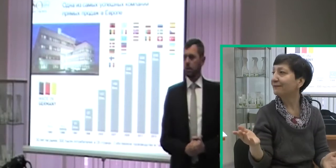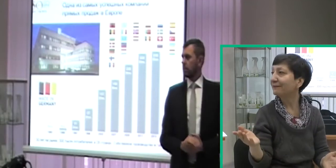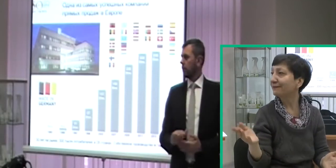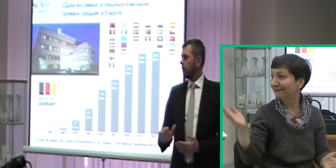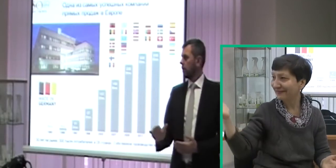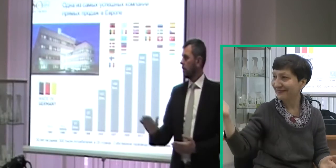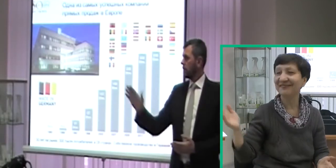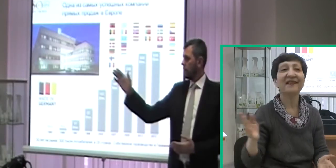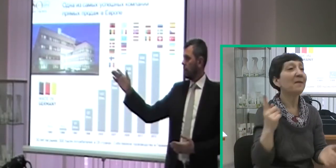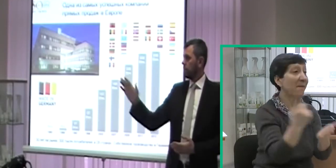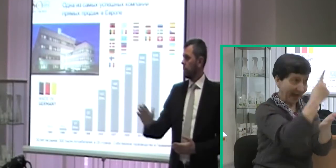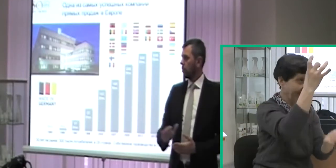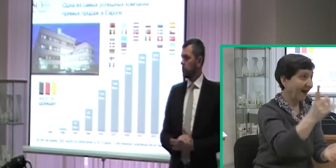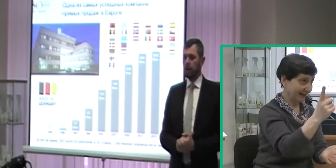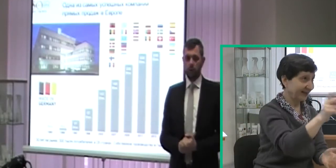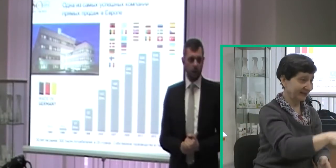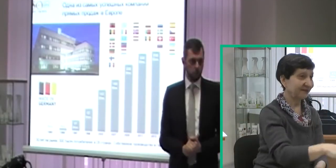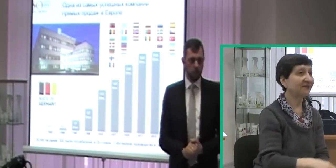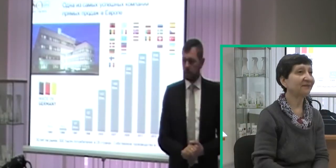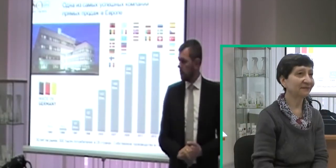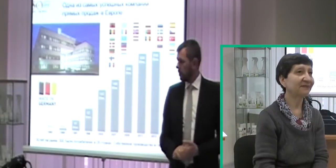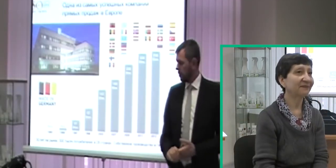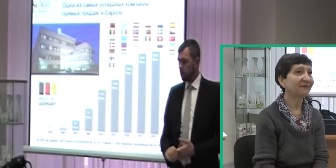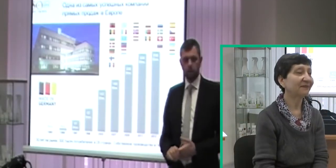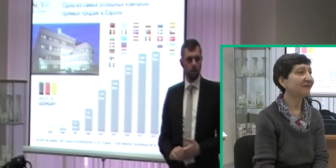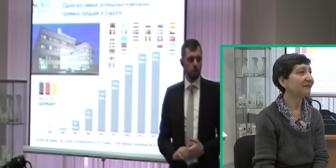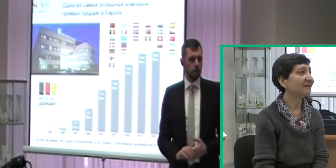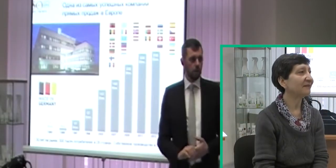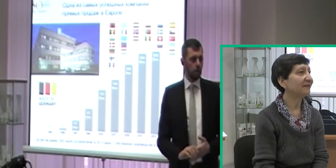Раз, два, три. То есть первый раз у нас.